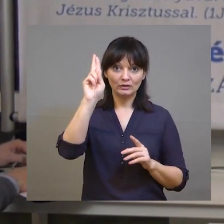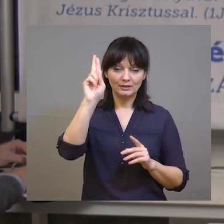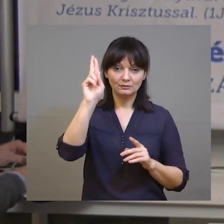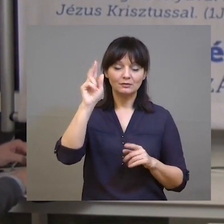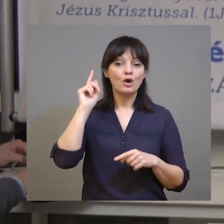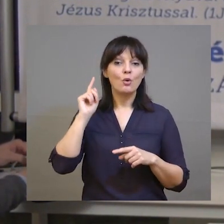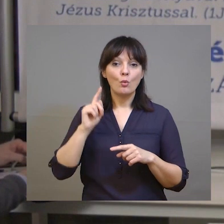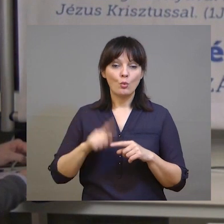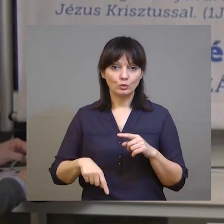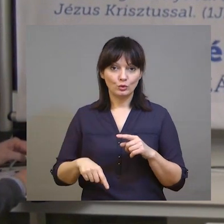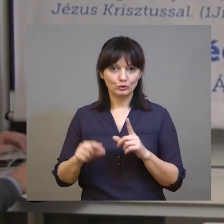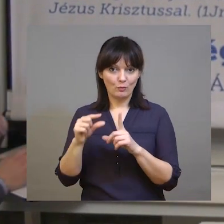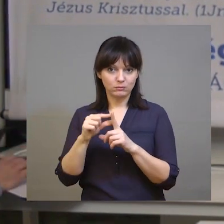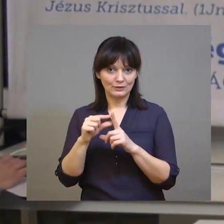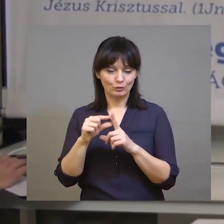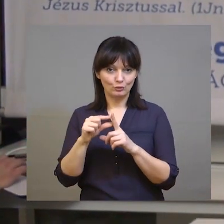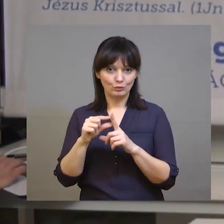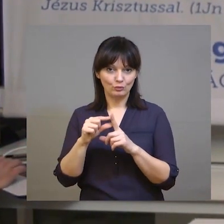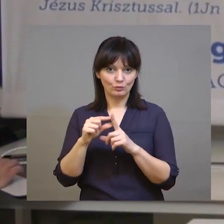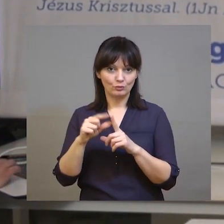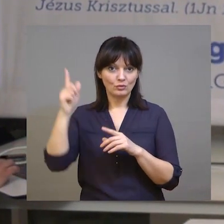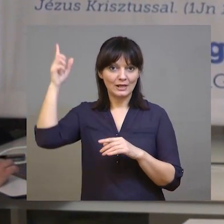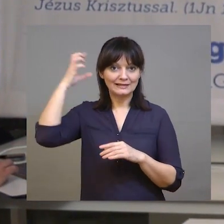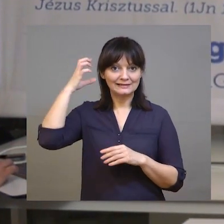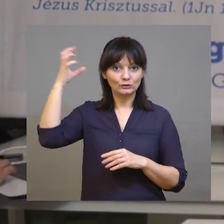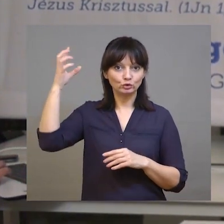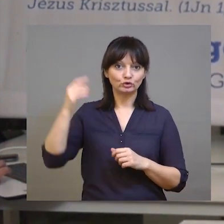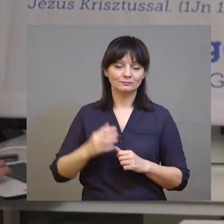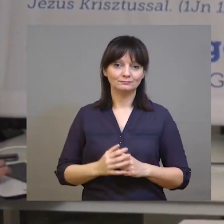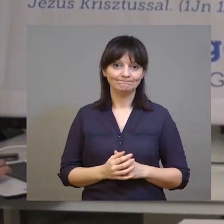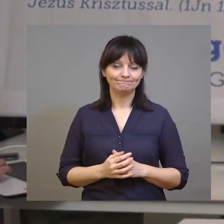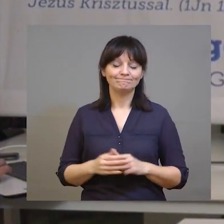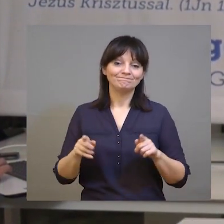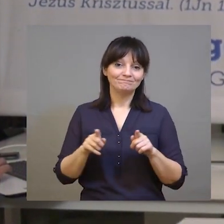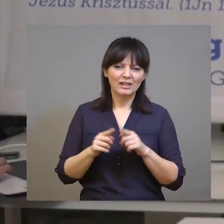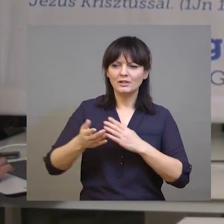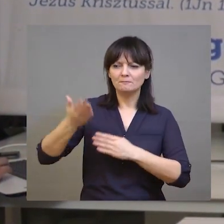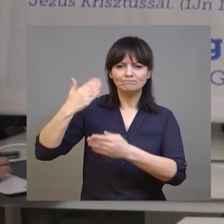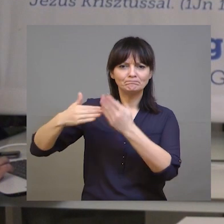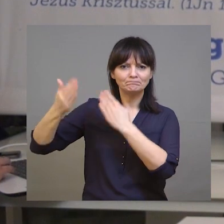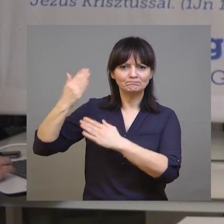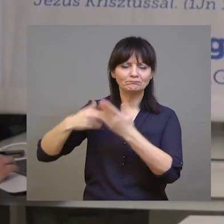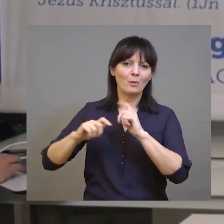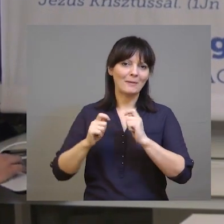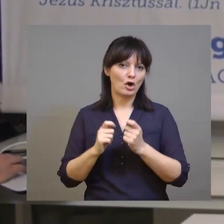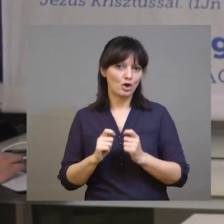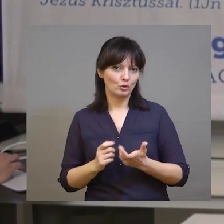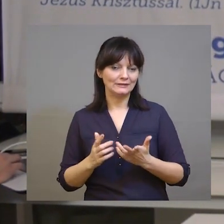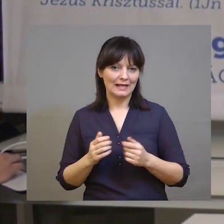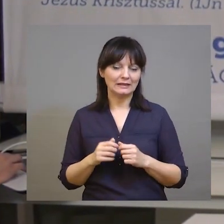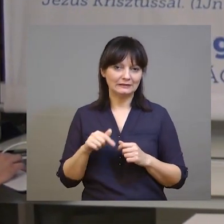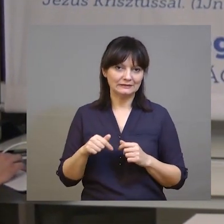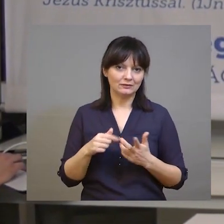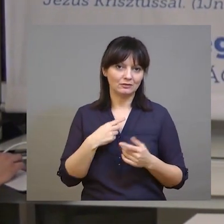hogy Isten, és az utolsó betűje pedig úgy, hogy Krisztus. Így alkották meg annak